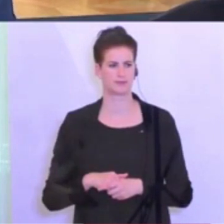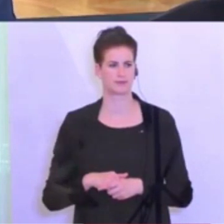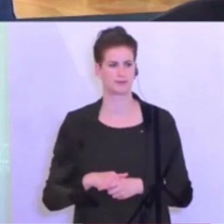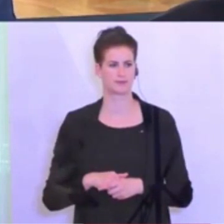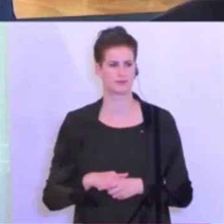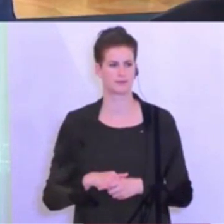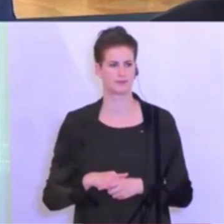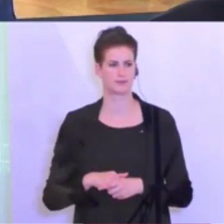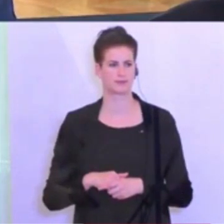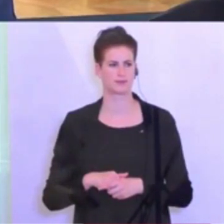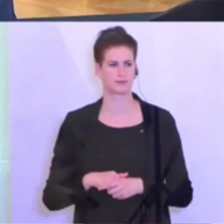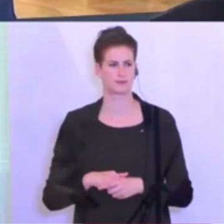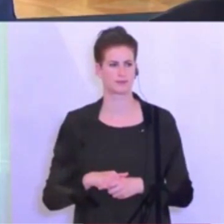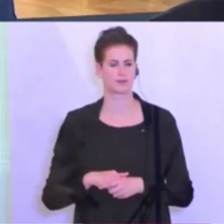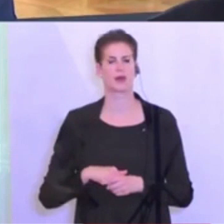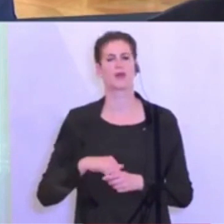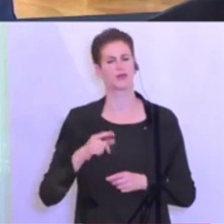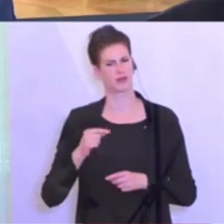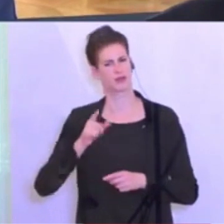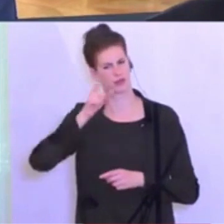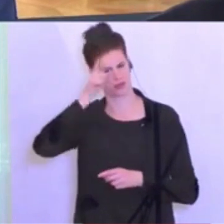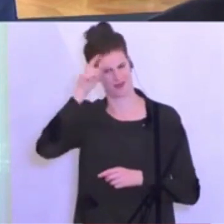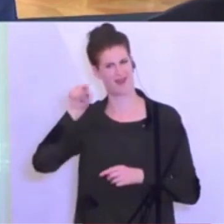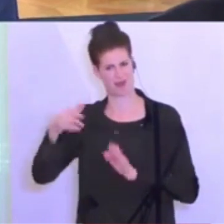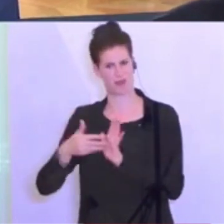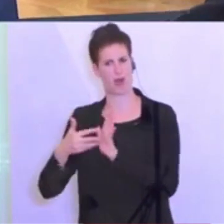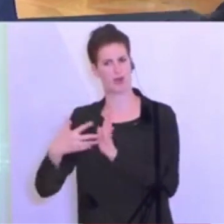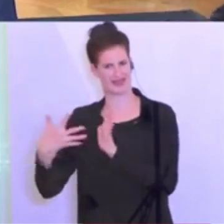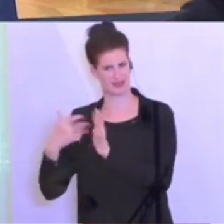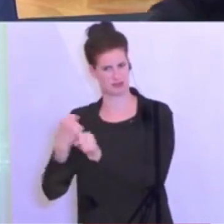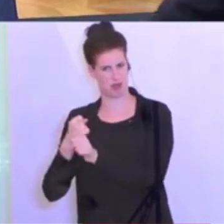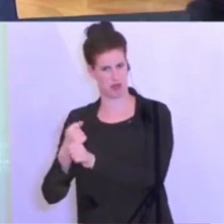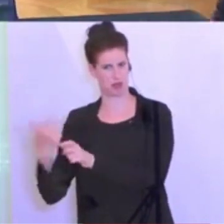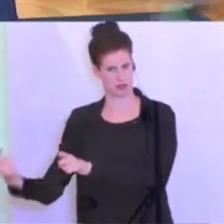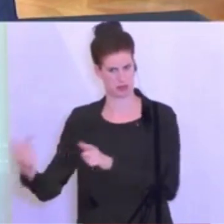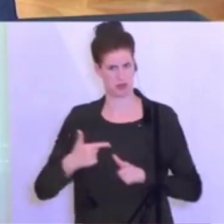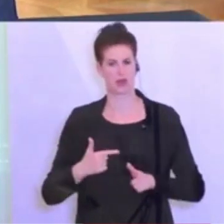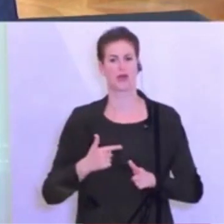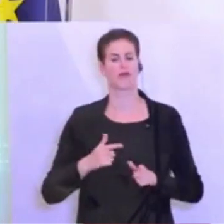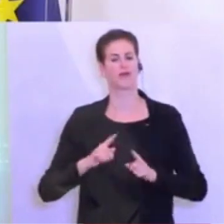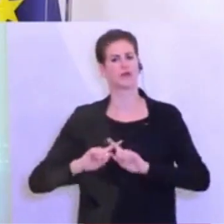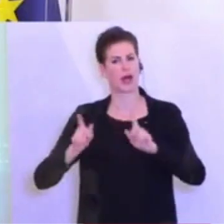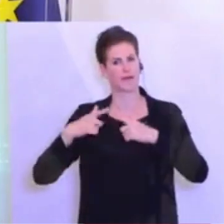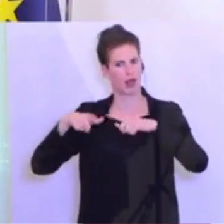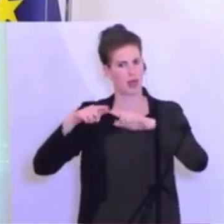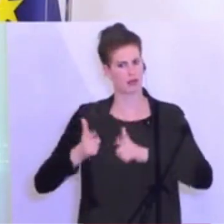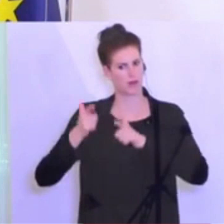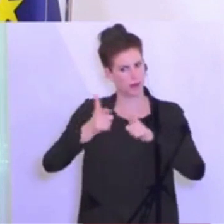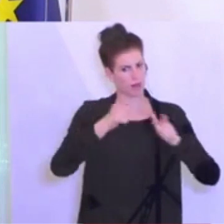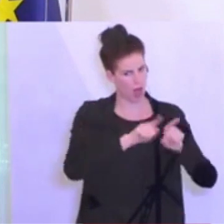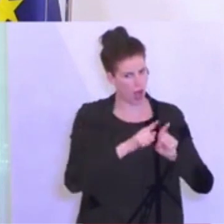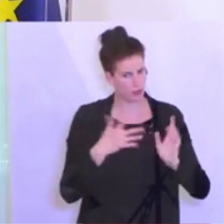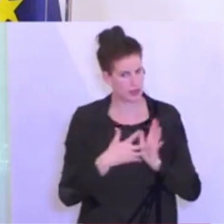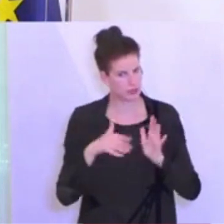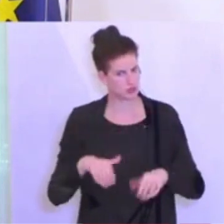32 Länder einen Test machen lassen? Dankeschön. Ja, vielen Dank für Ihre Frage. Ich kann es ja